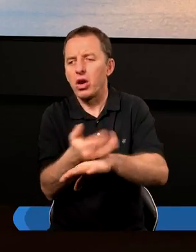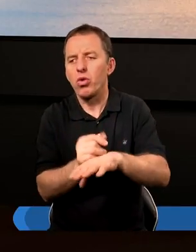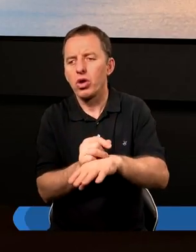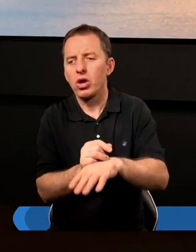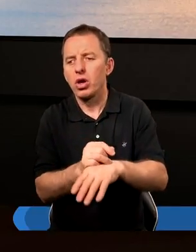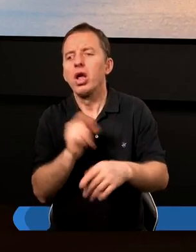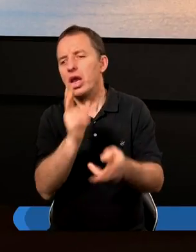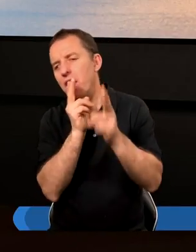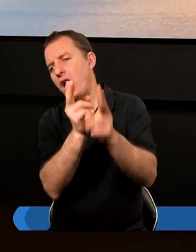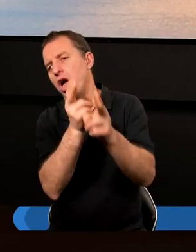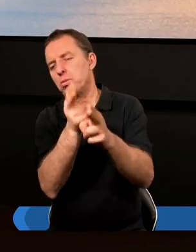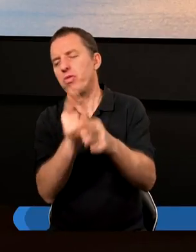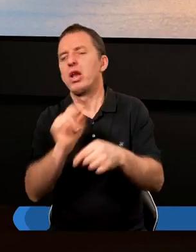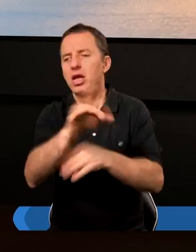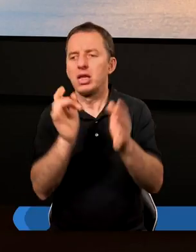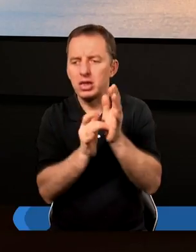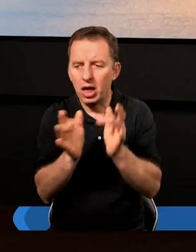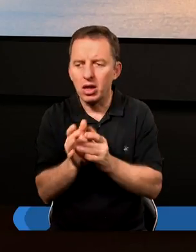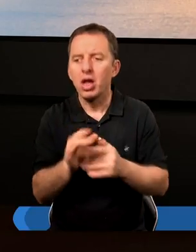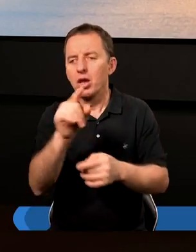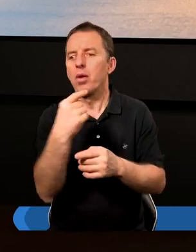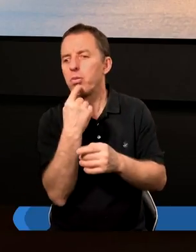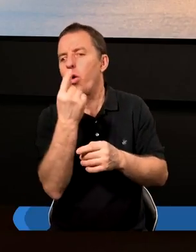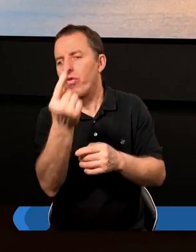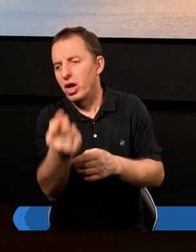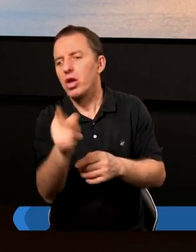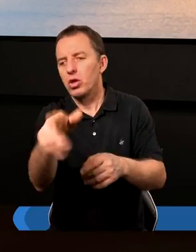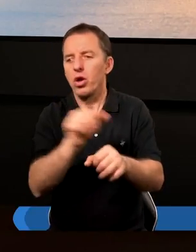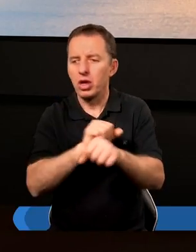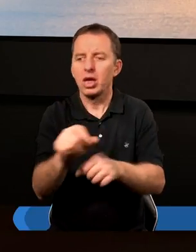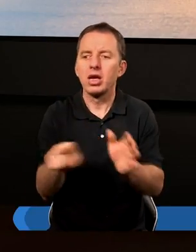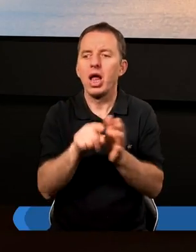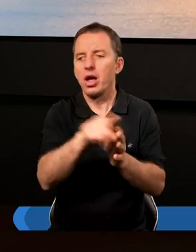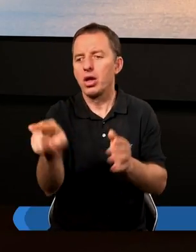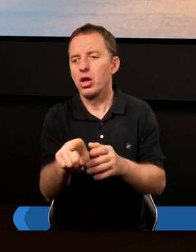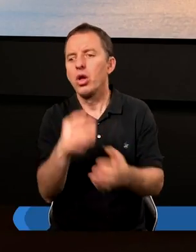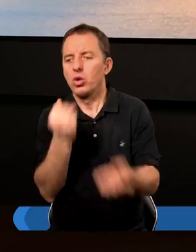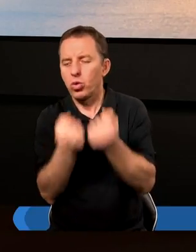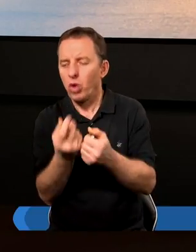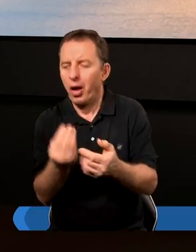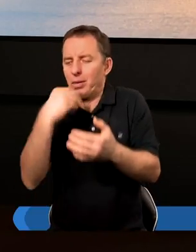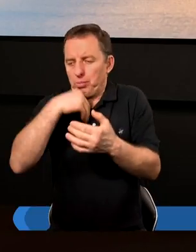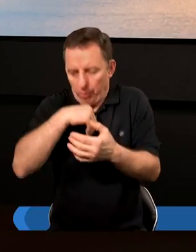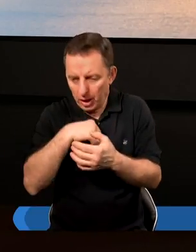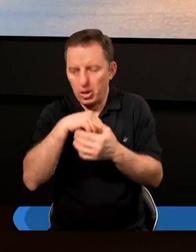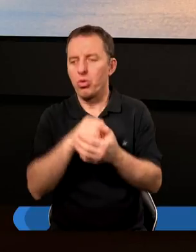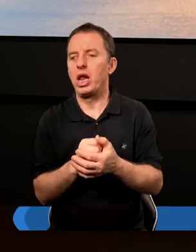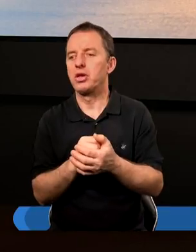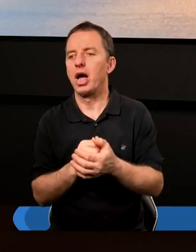którzy trochę się naśmiewali z Pana Jezusa w tym momencie, kiedy On tak powiedział, bo to jest dla nich trudne do przełknięcia.